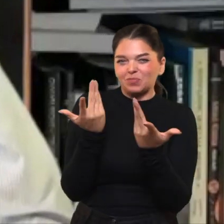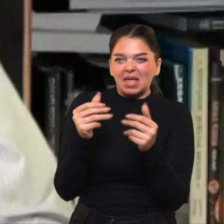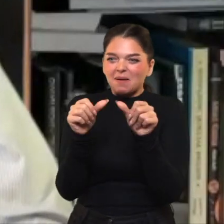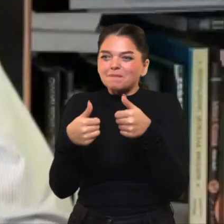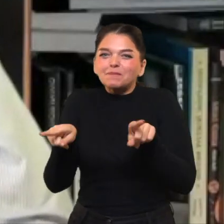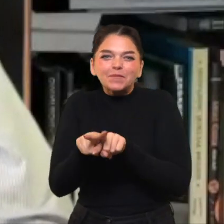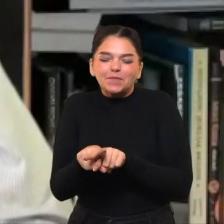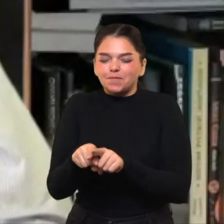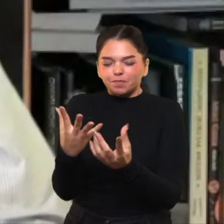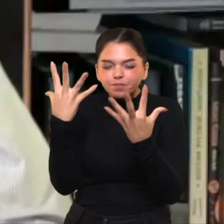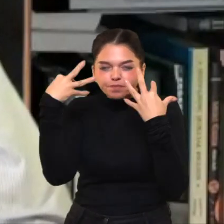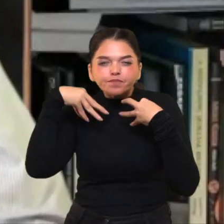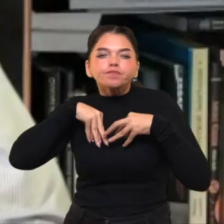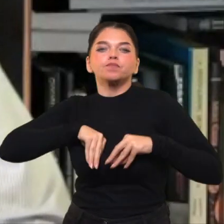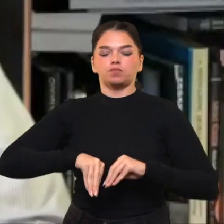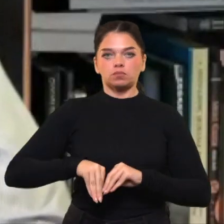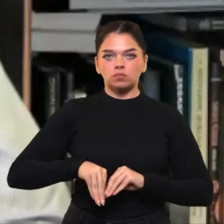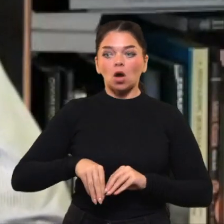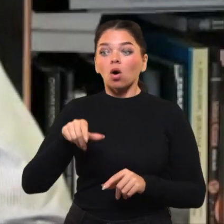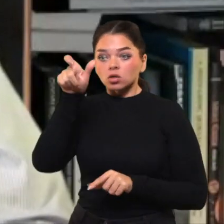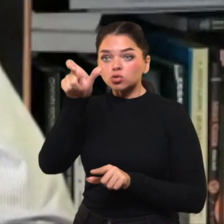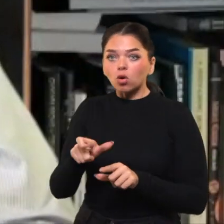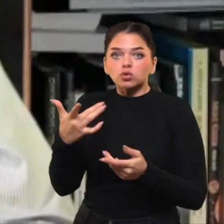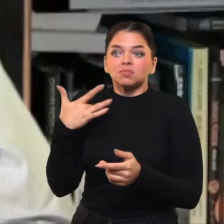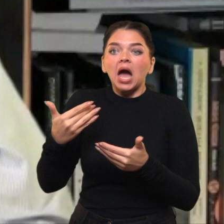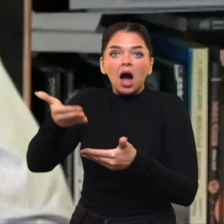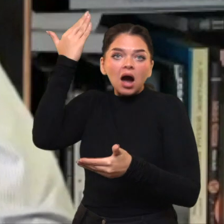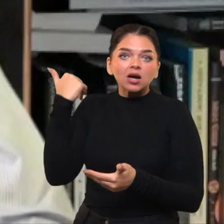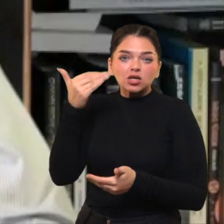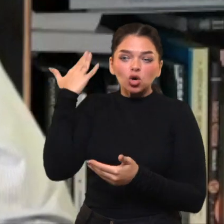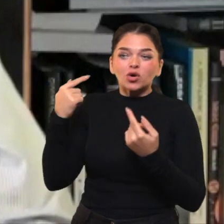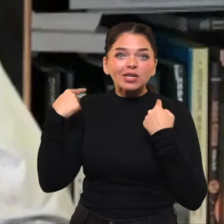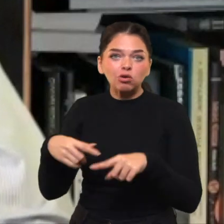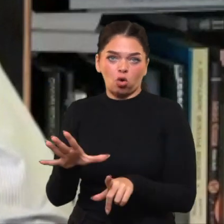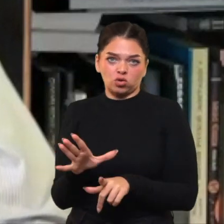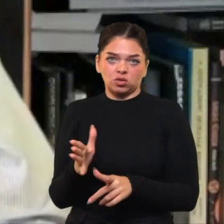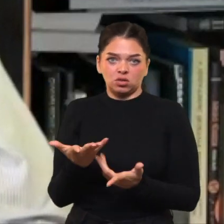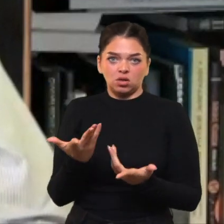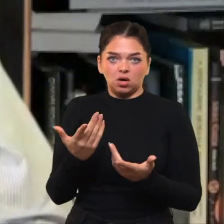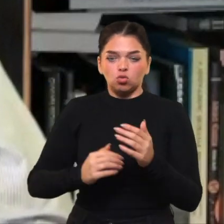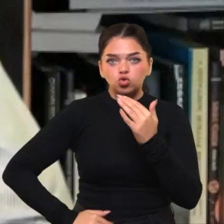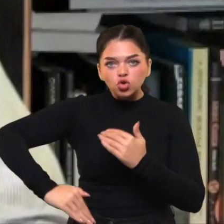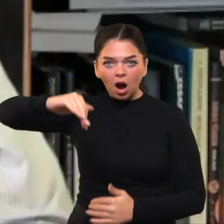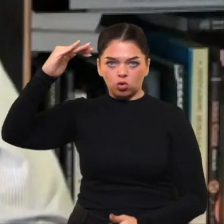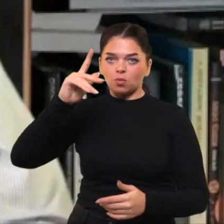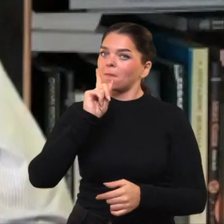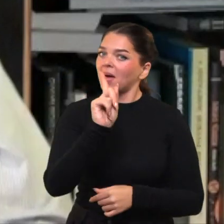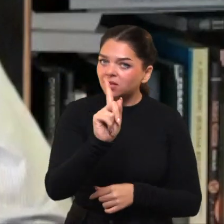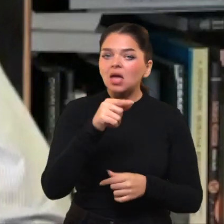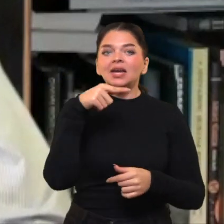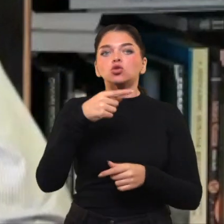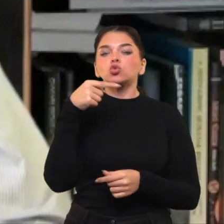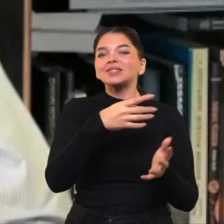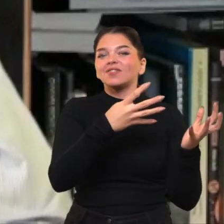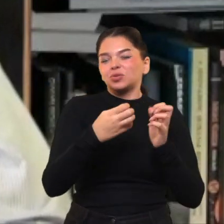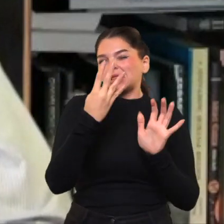Bet tas žmogus iki to galėjo būti kitau. Ketvirčių amžiaus nužmogėjimas paėmė medžiagą iš 90-ųjų,